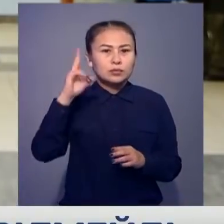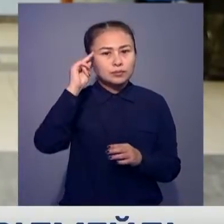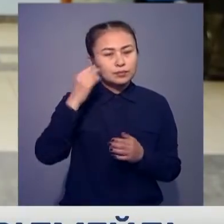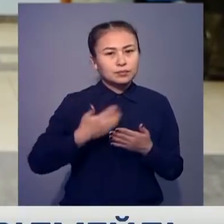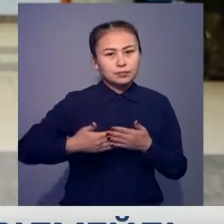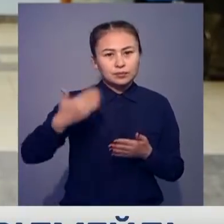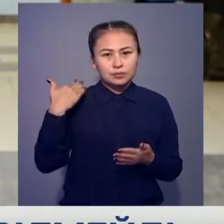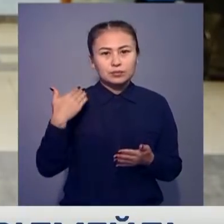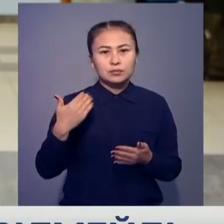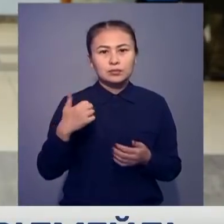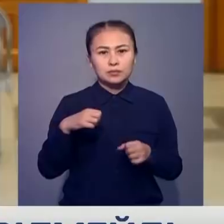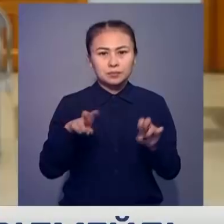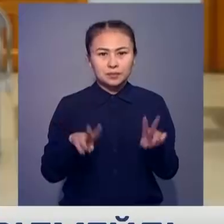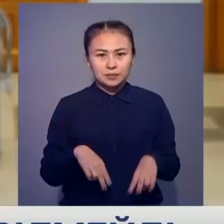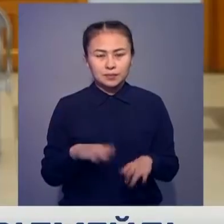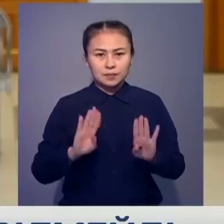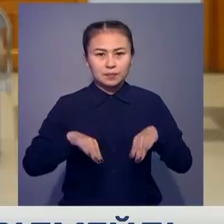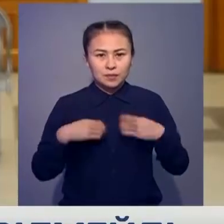бұтыл қалаға өз депо берілді.